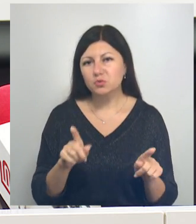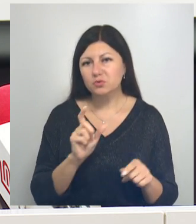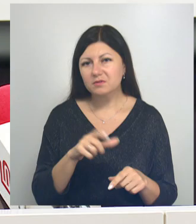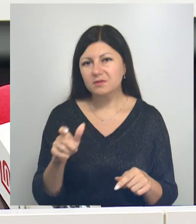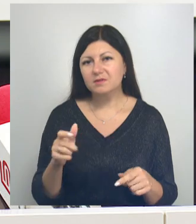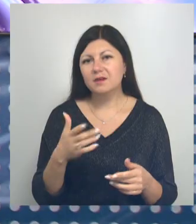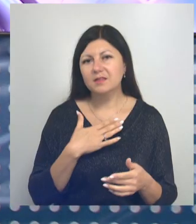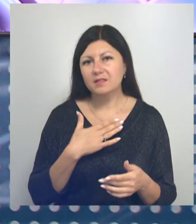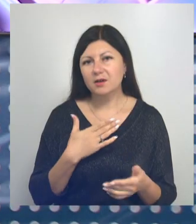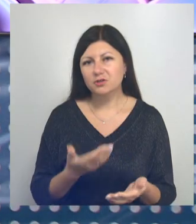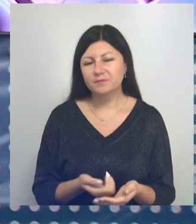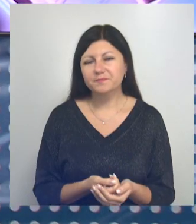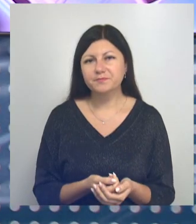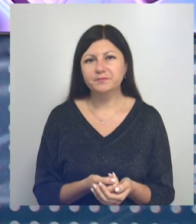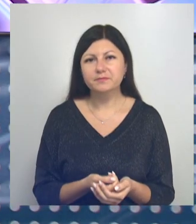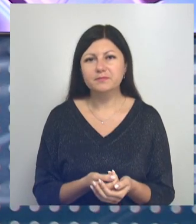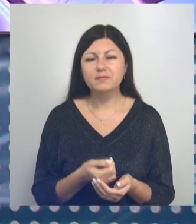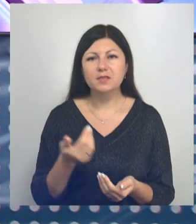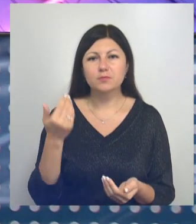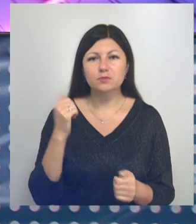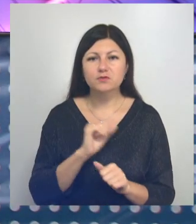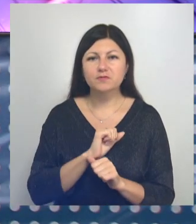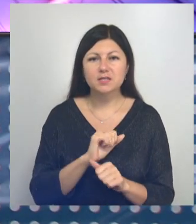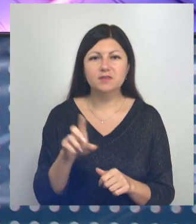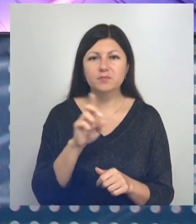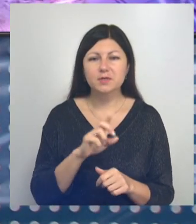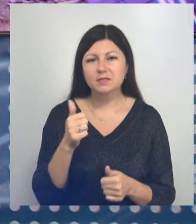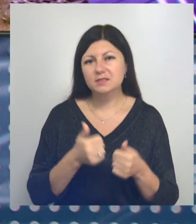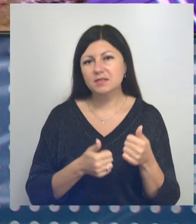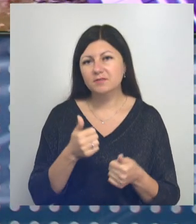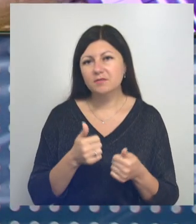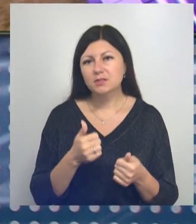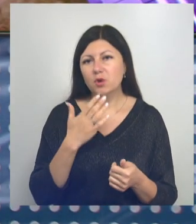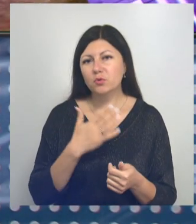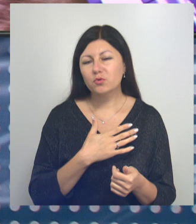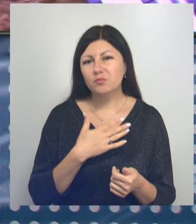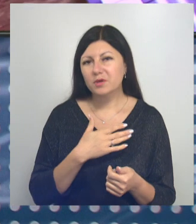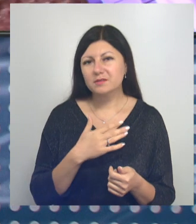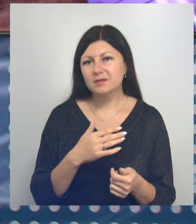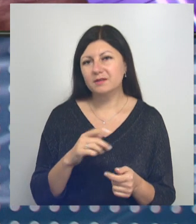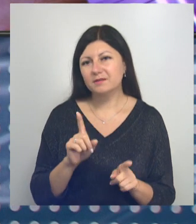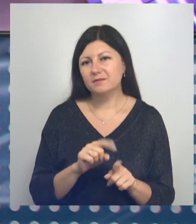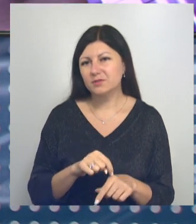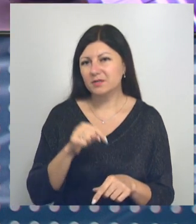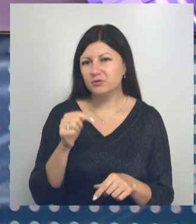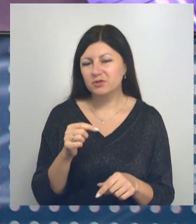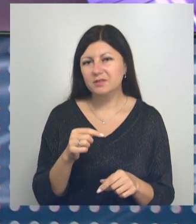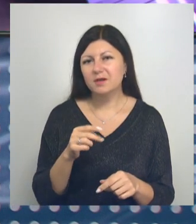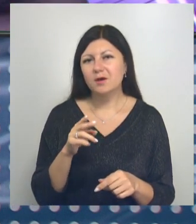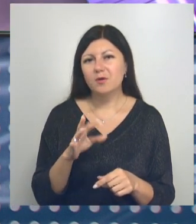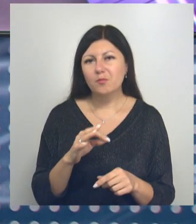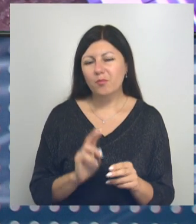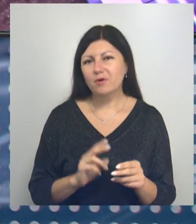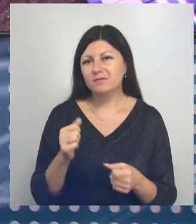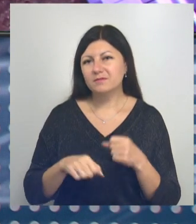они наши. В минувшие выходные в Белгороде соревновались любители острых ощущений. Состязания по памп